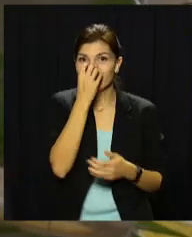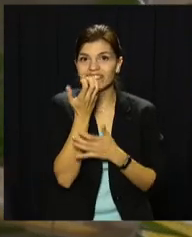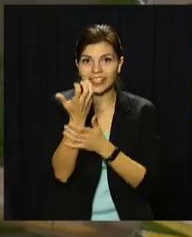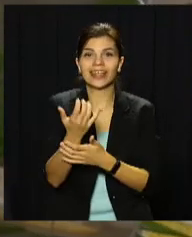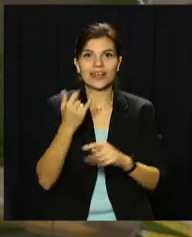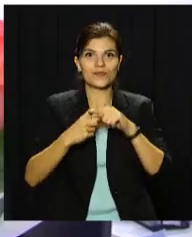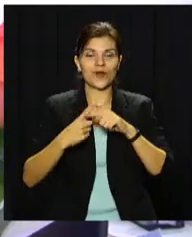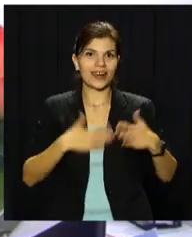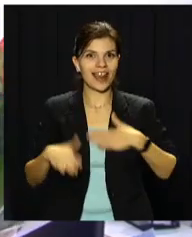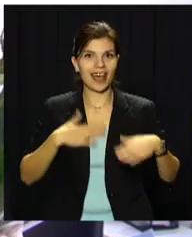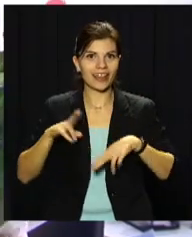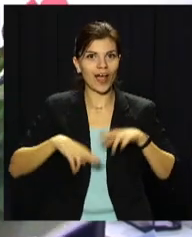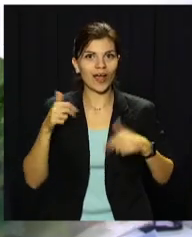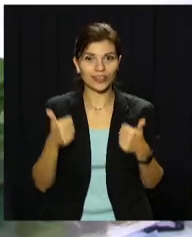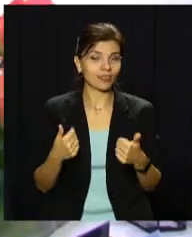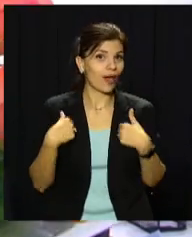позитивних емоцій.